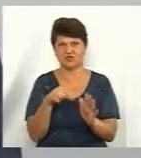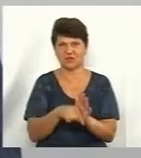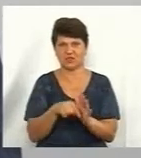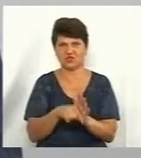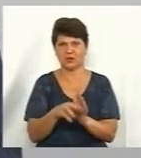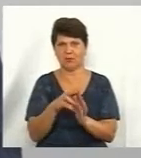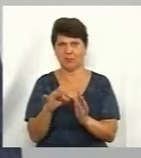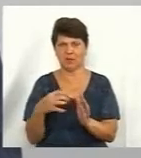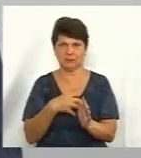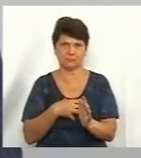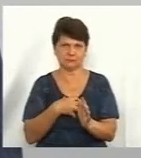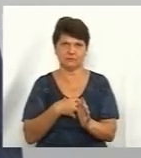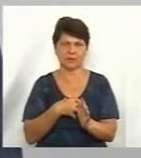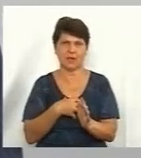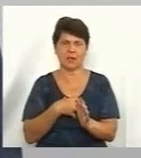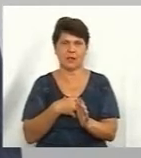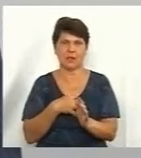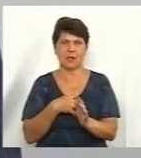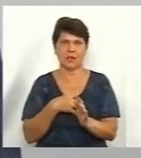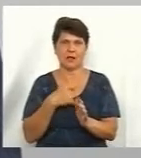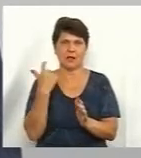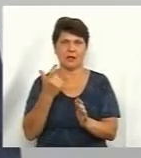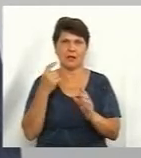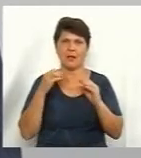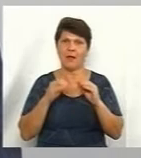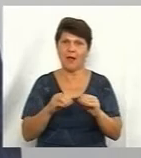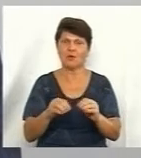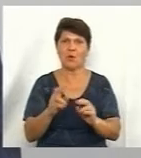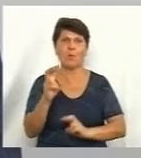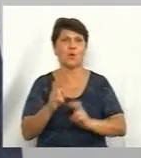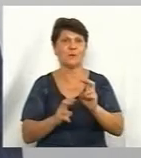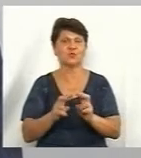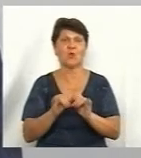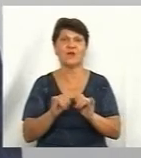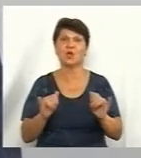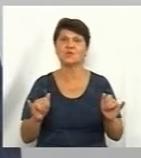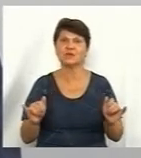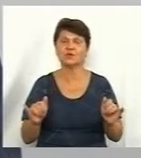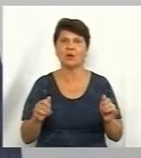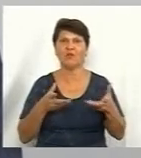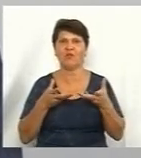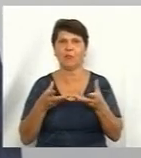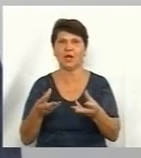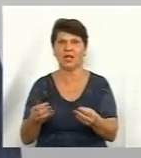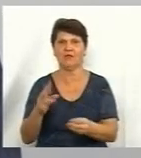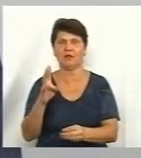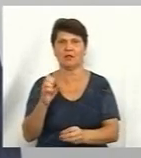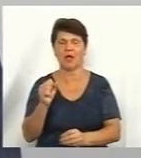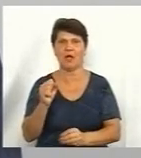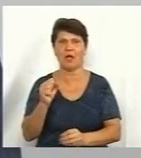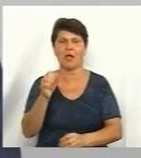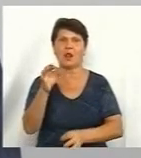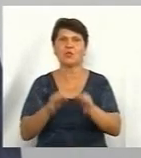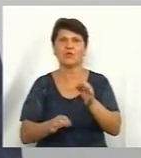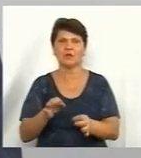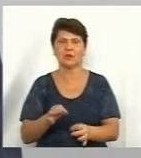агропромислового розвитку екології, вони трактують вплив на довкілля. Тому це зовсім різні речі. ДБН не можуть